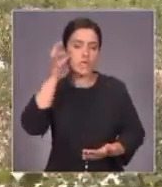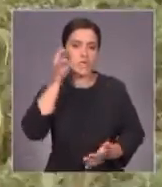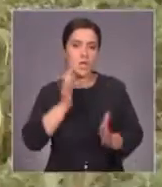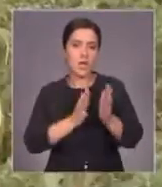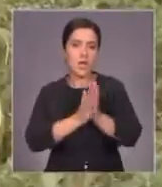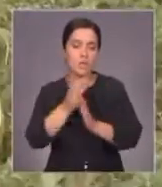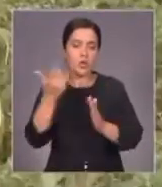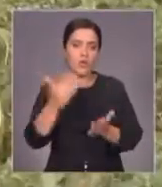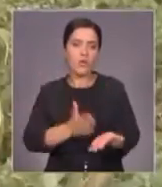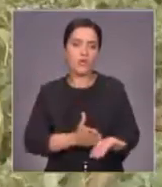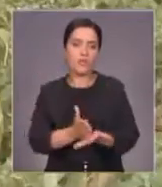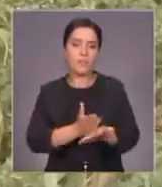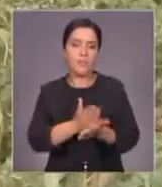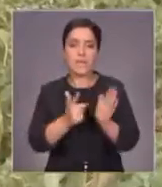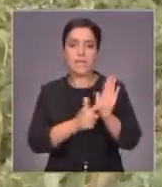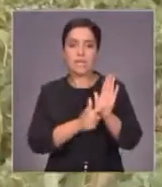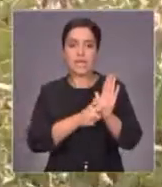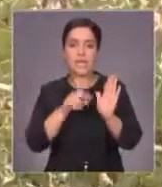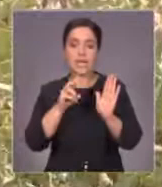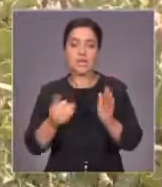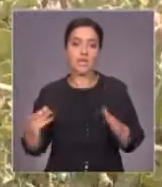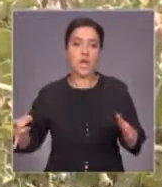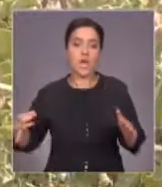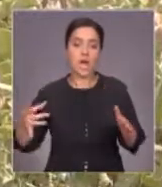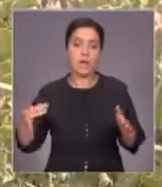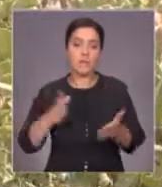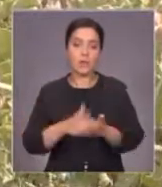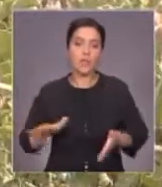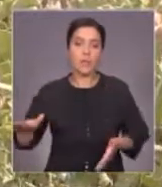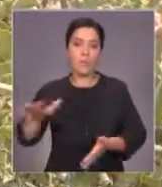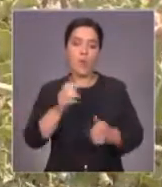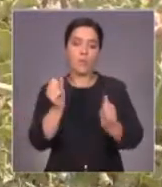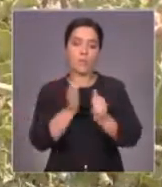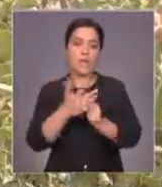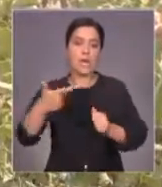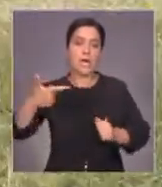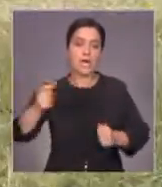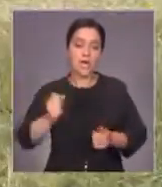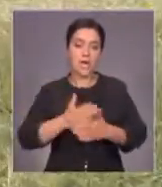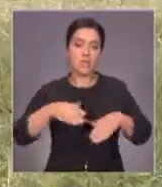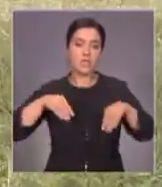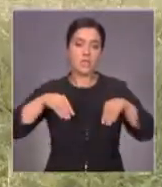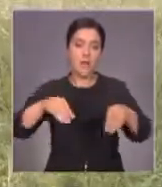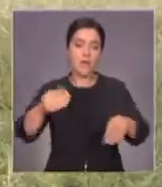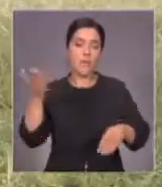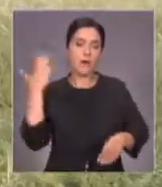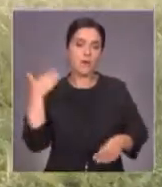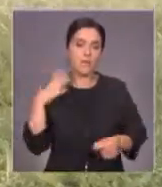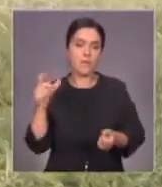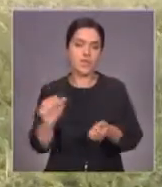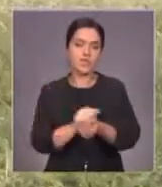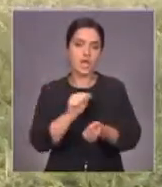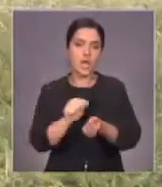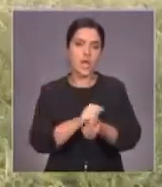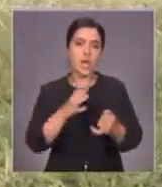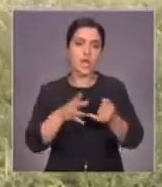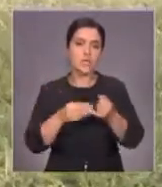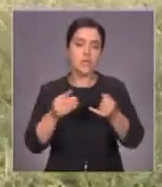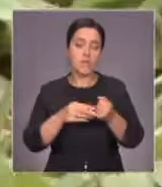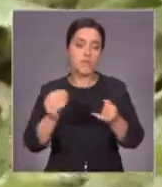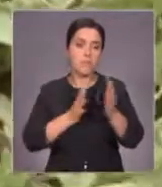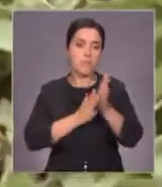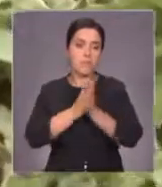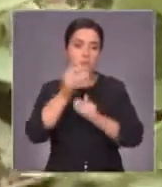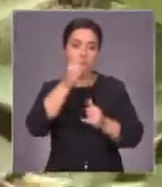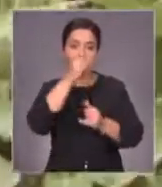занимается уже седьмой год. Сейчас арбузы растут на площади в 15 гектаров. Раньше на засушливой земле уила такие арбузы не